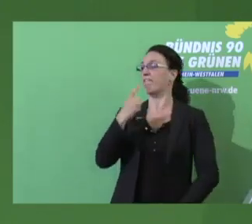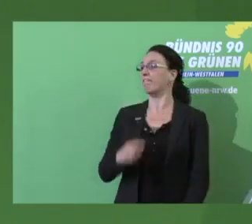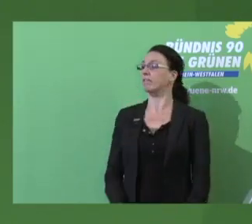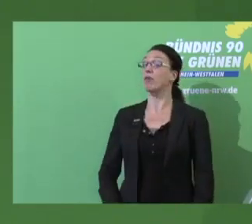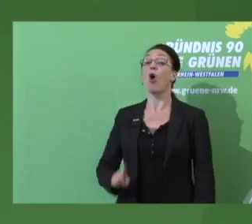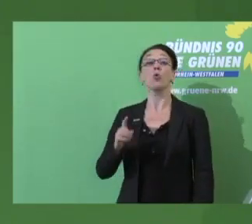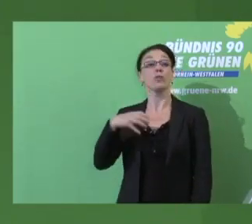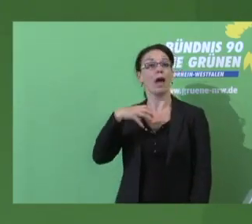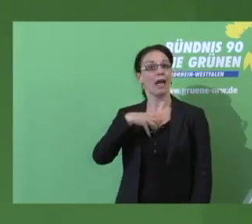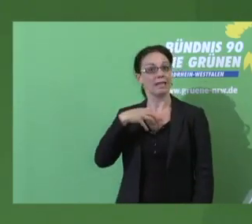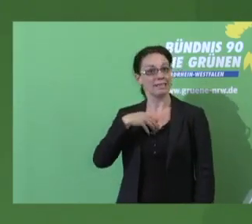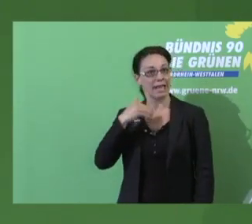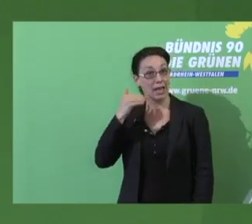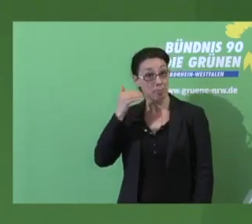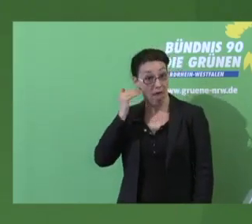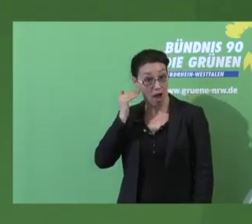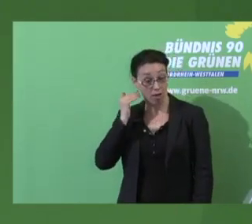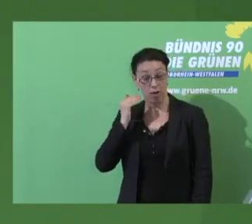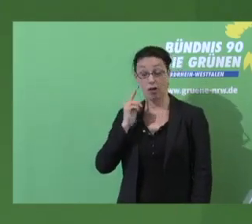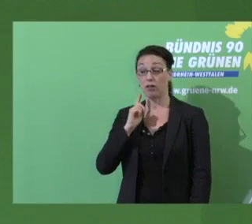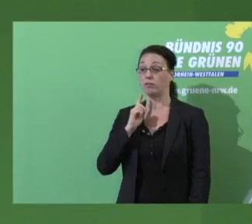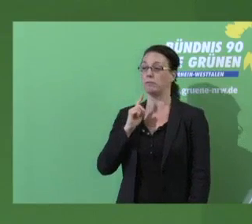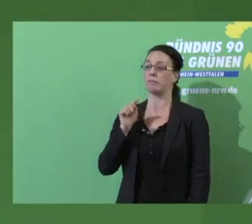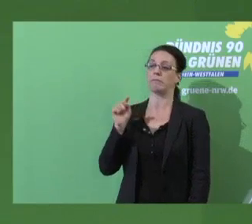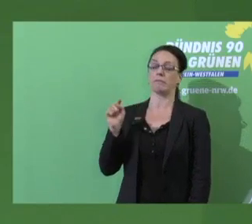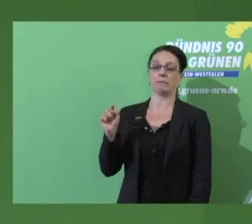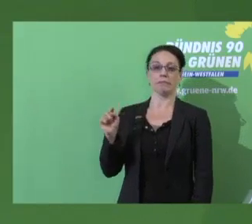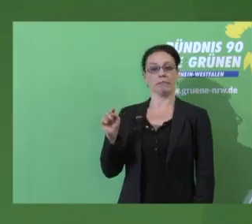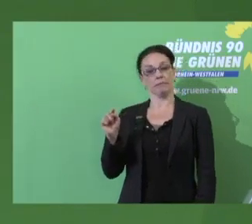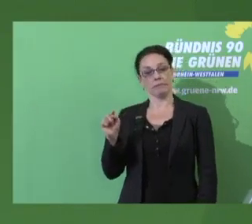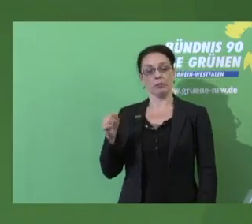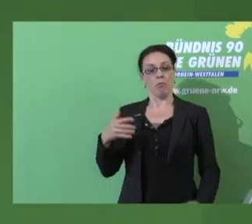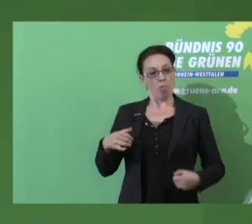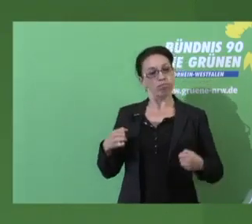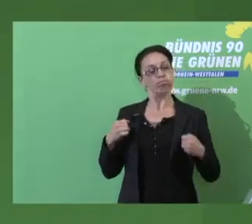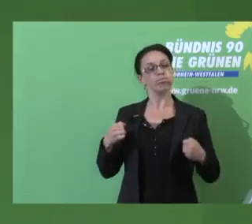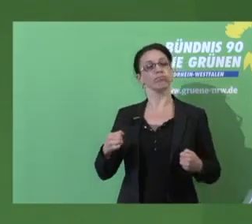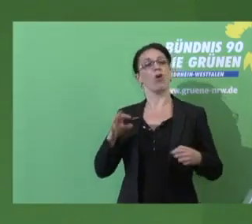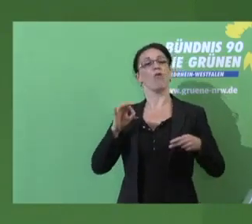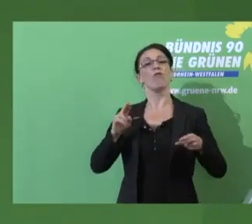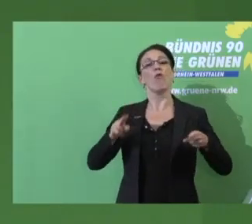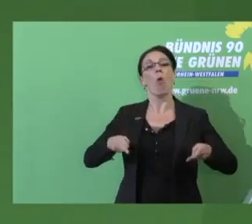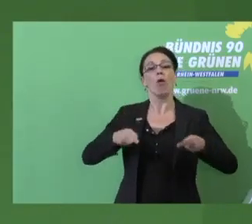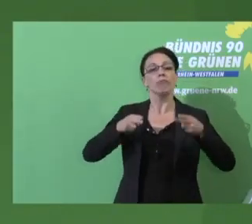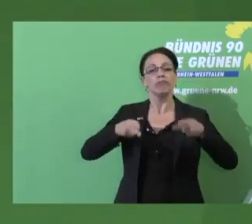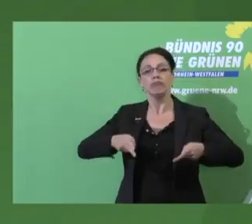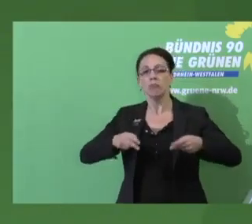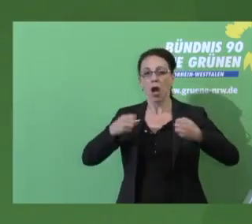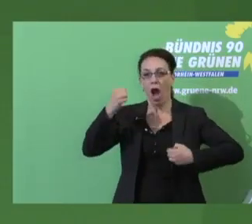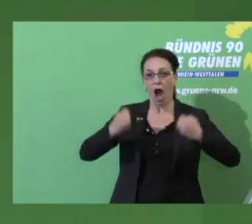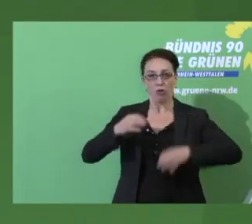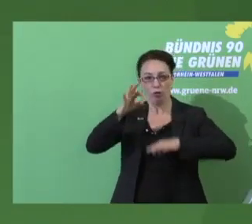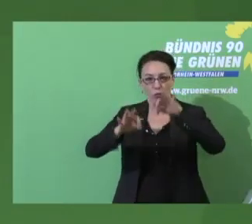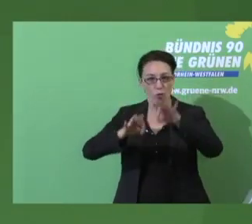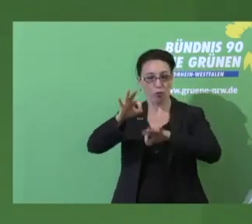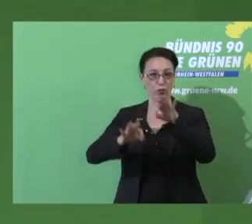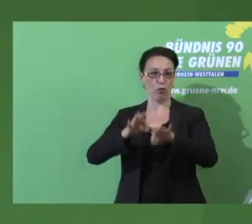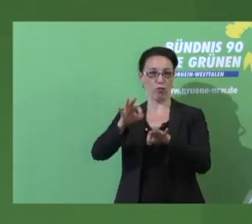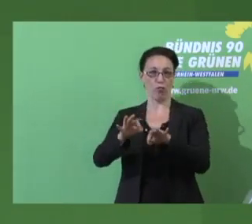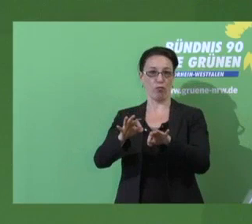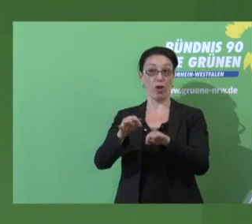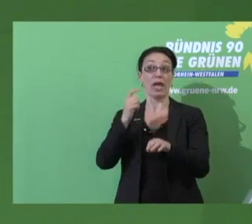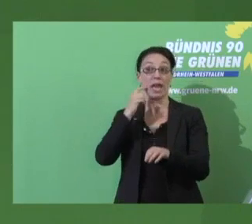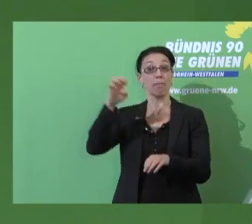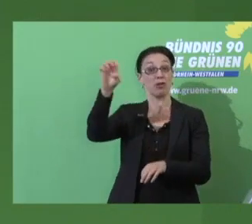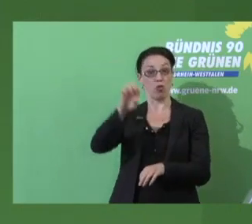Merkel? Naja, sie ist das letzte Bollwerk der Daimlers und BMWs gegen schärfere CO2-Grenzwerte, wie sie gerade auf europäischer Ebene